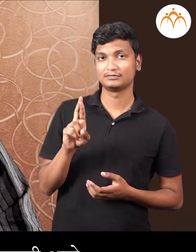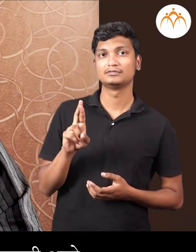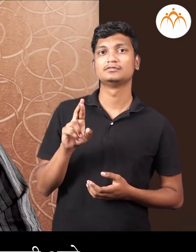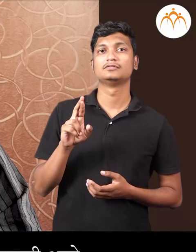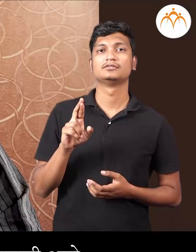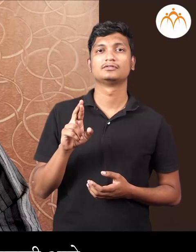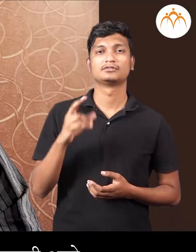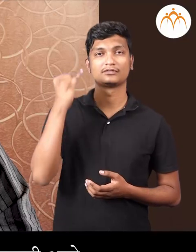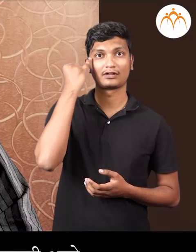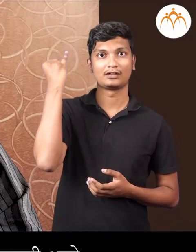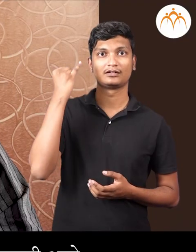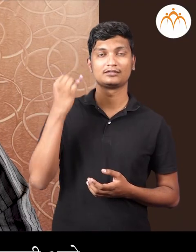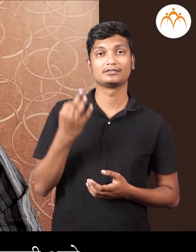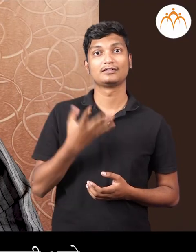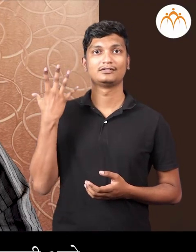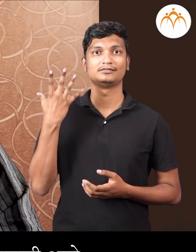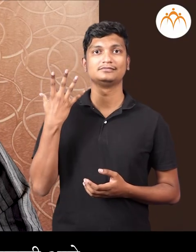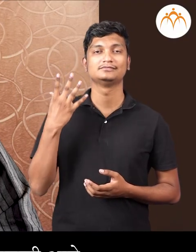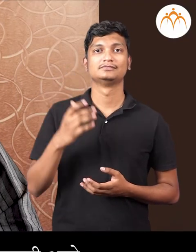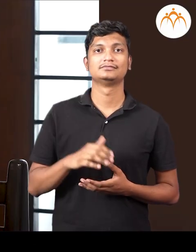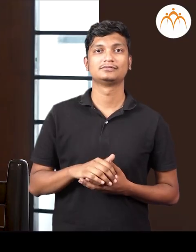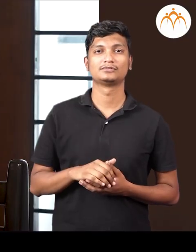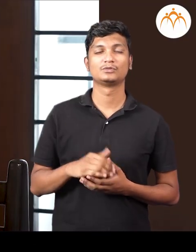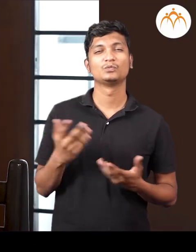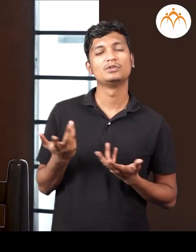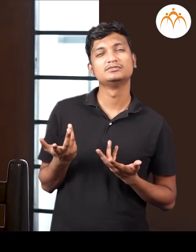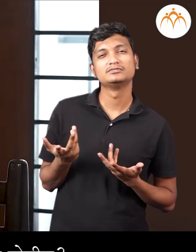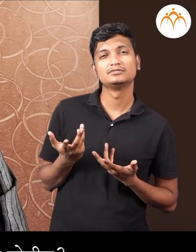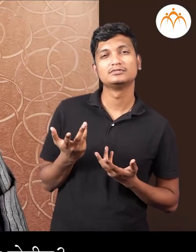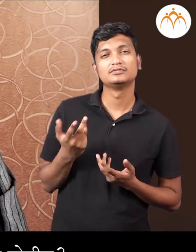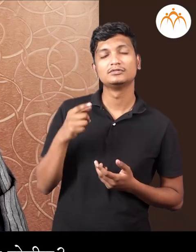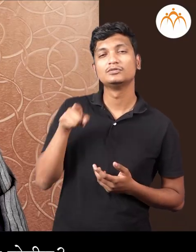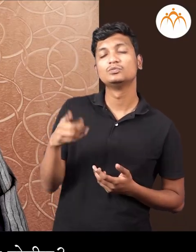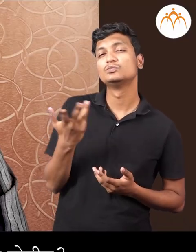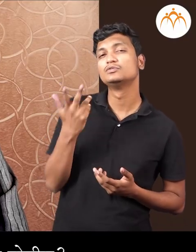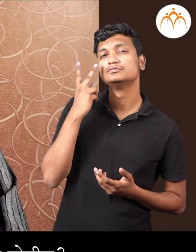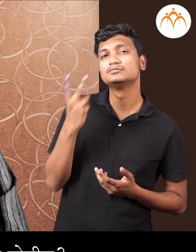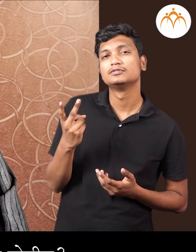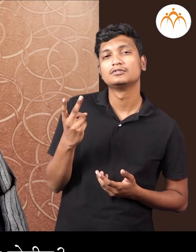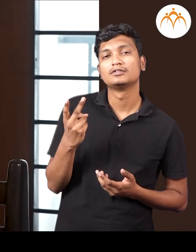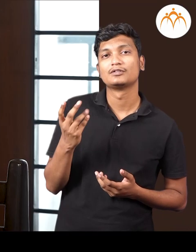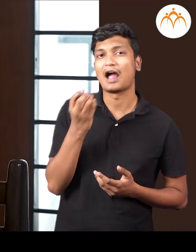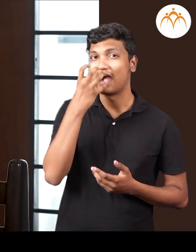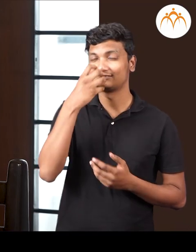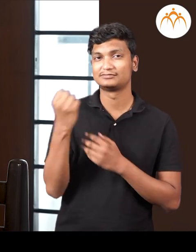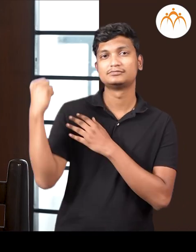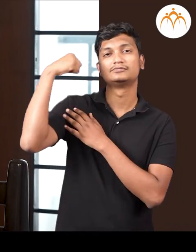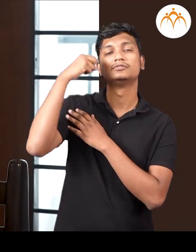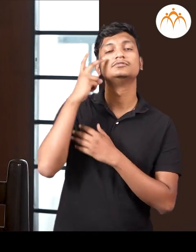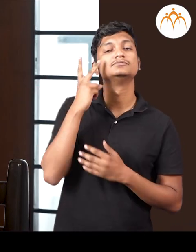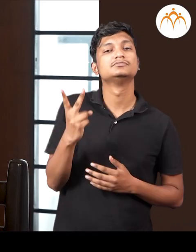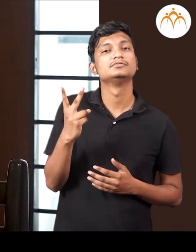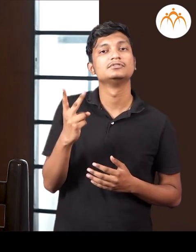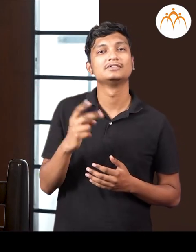मीरा, माला एक चान कलपना सुचले, कुठली, तु आत्ता कुठल कारटून बगत होतीस, मी आत्ता भीम